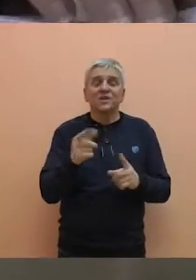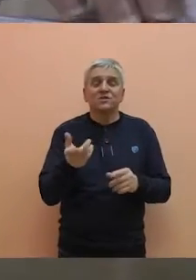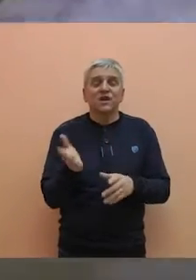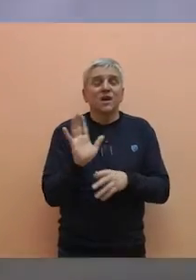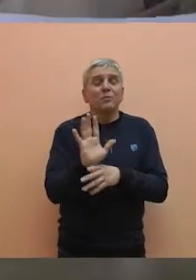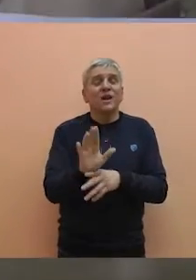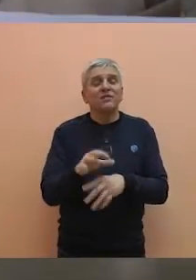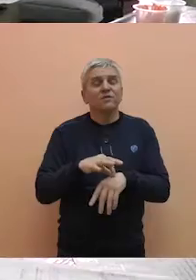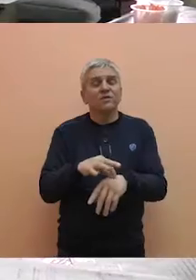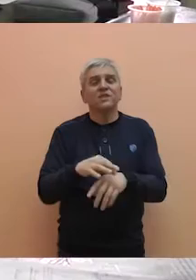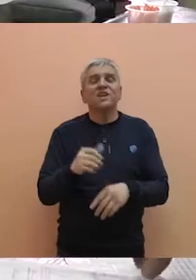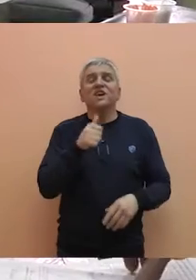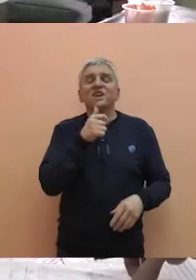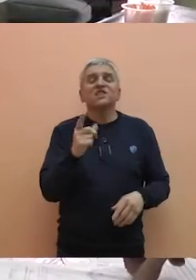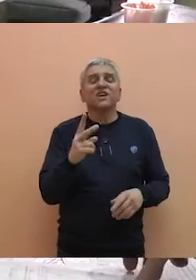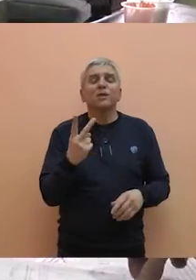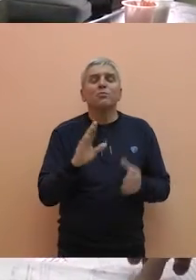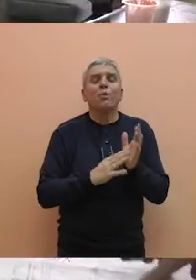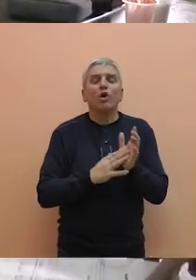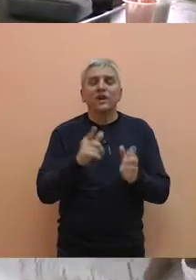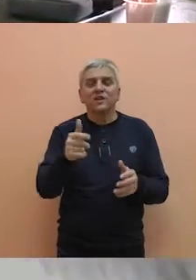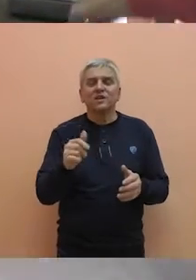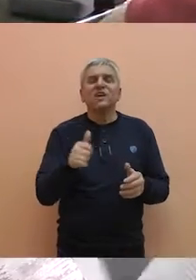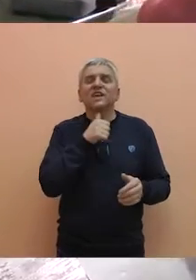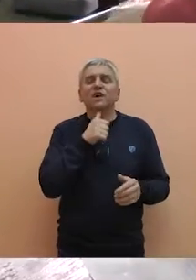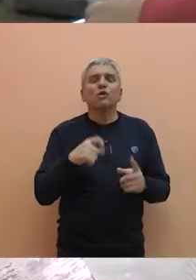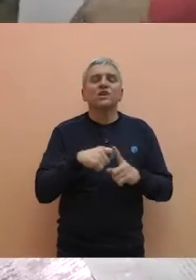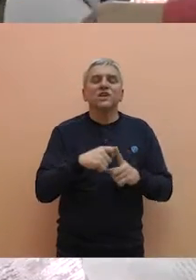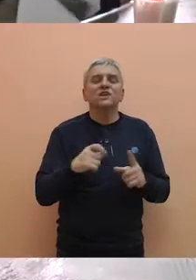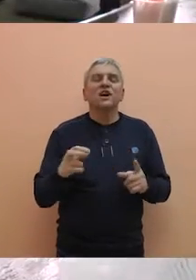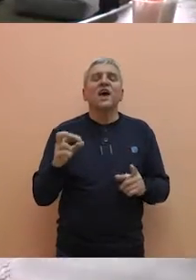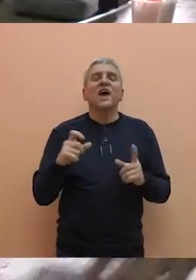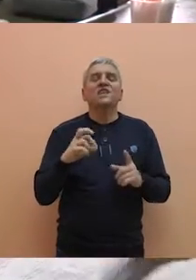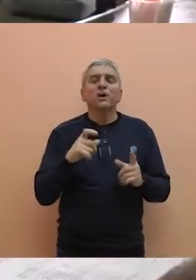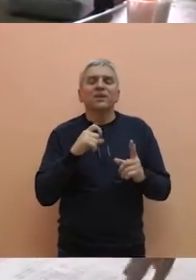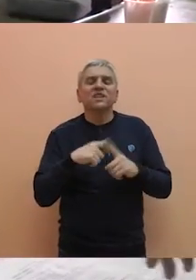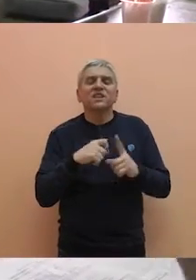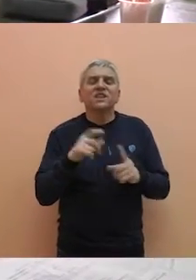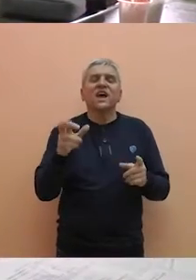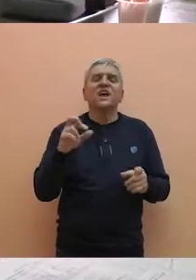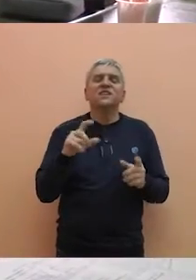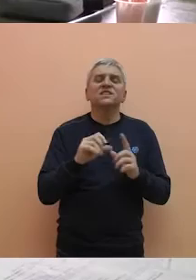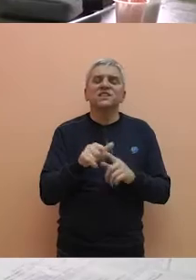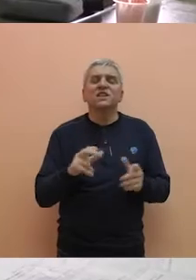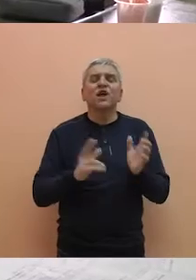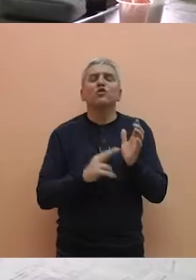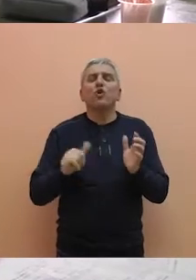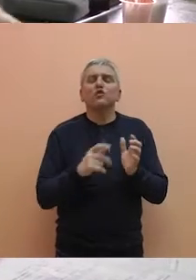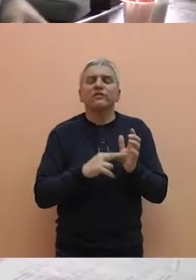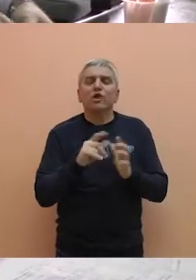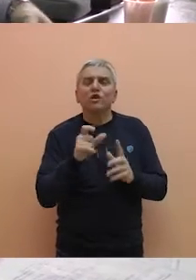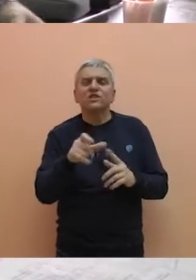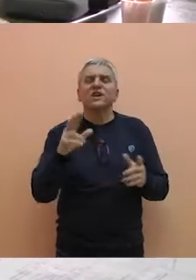Pastor predvodi Viktor Molnar, a odmah potom nalaze se Igor Kiš, Erže Betkinka, Edit Siladji, Jožef